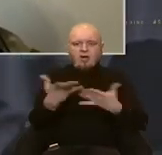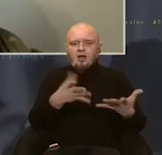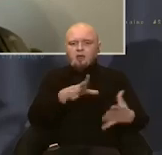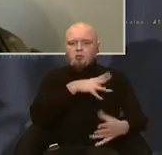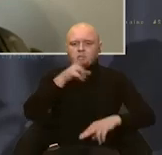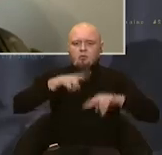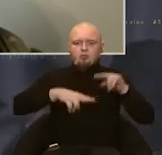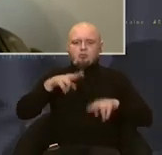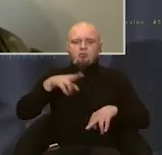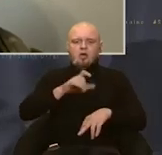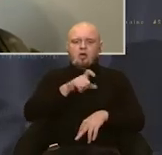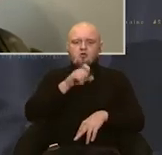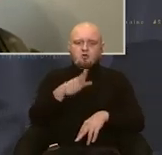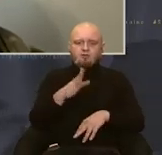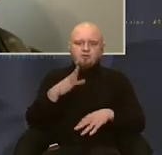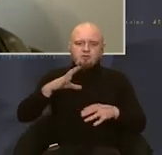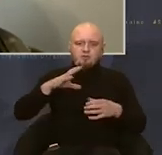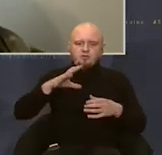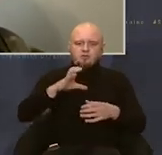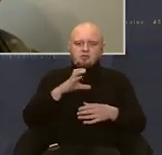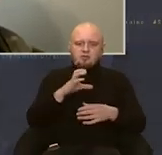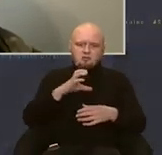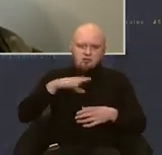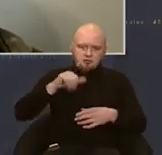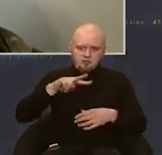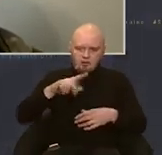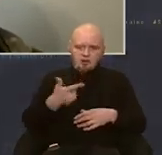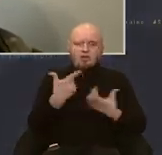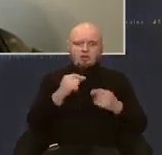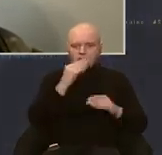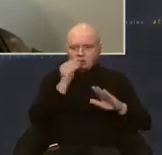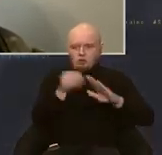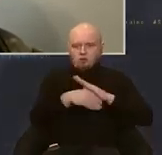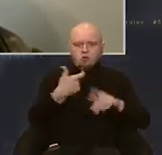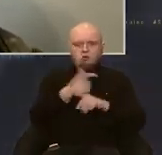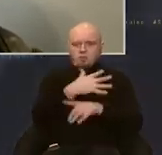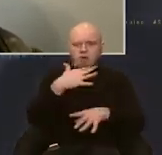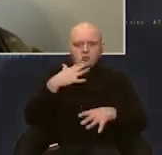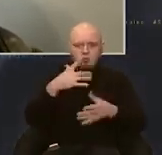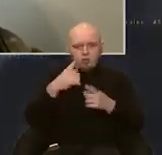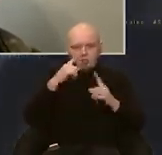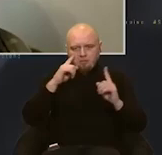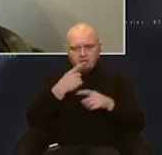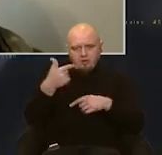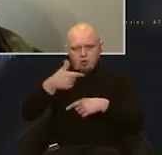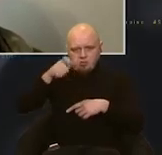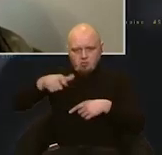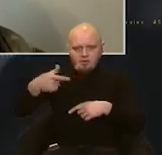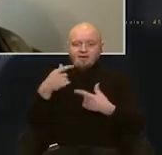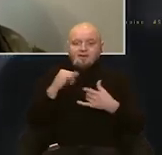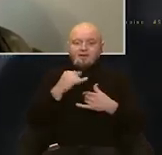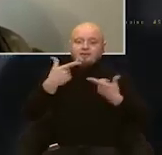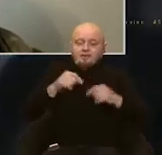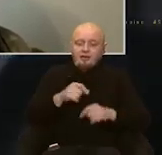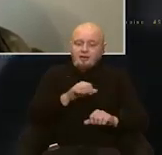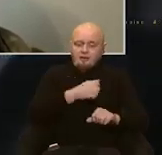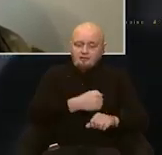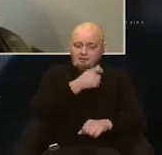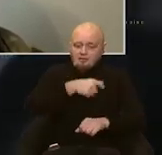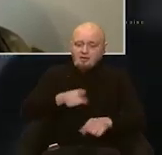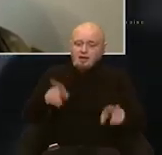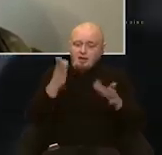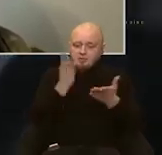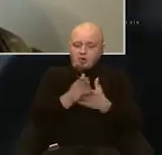побудовані на зовсталі і де переховувалися дуже багато мирних громадян і де якраз захисники мають можливість